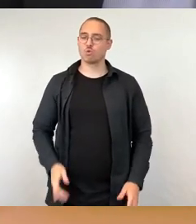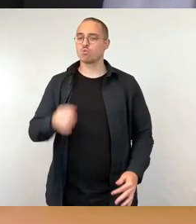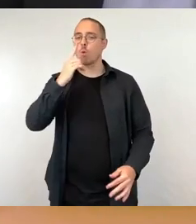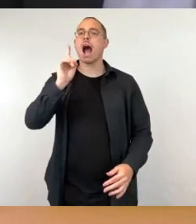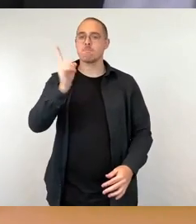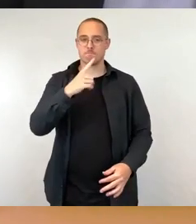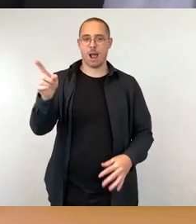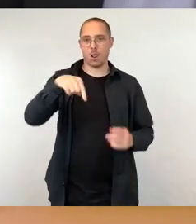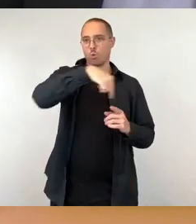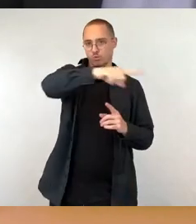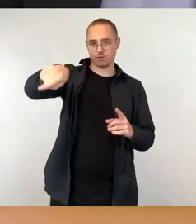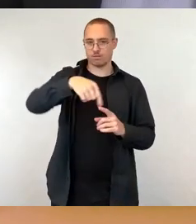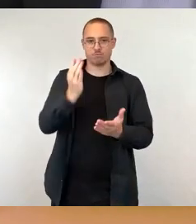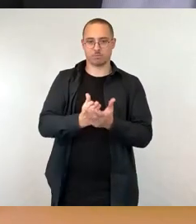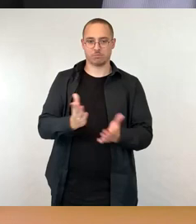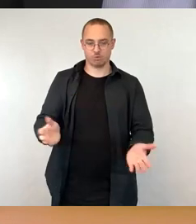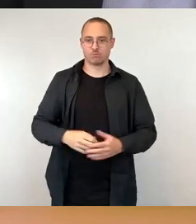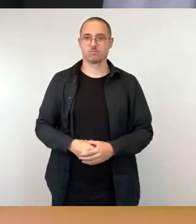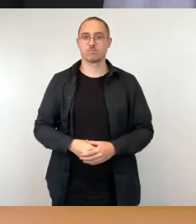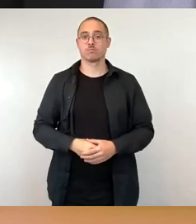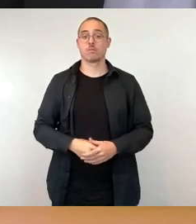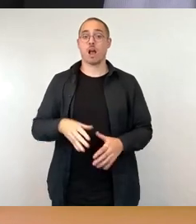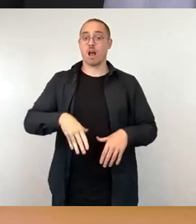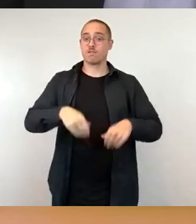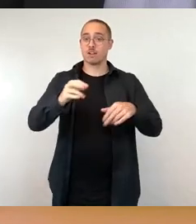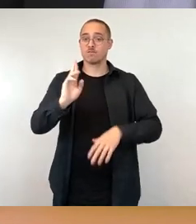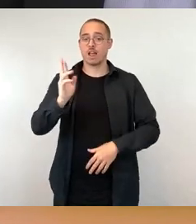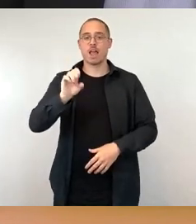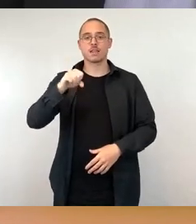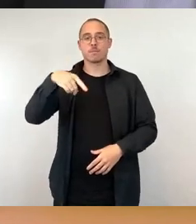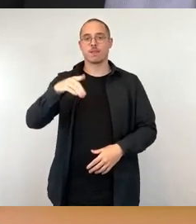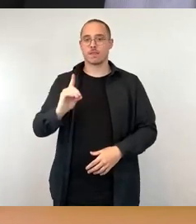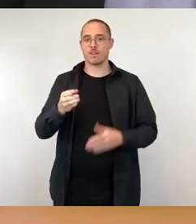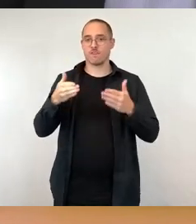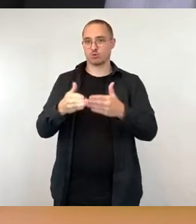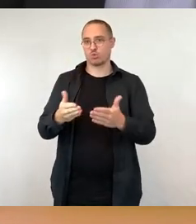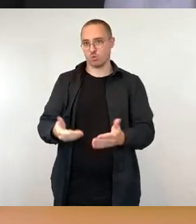beginnt die SPD-Fraktion und ich darf Herrn Dreefs bitten.